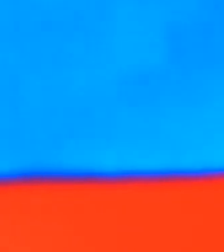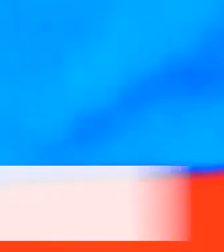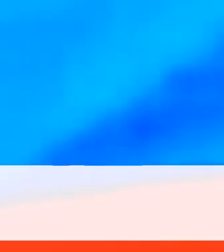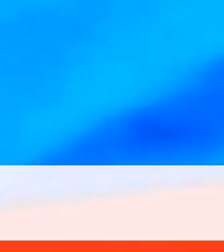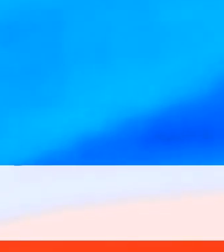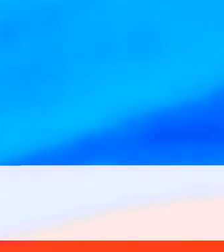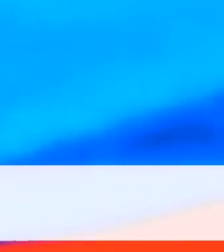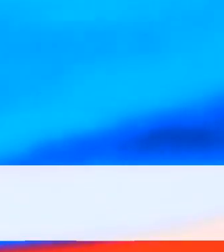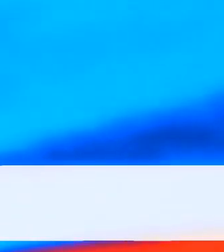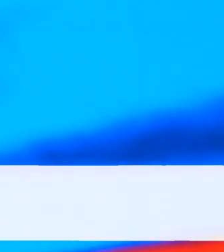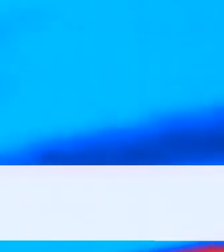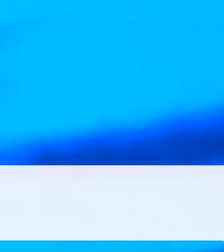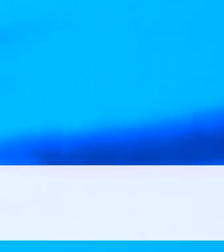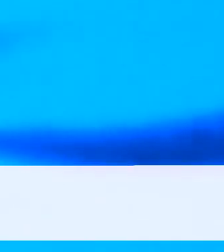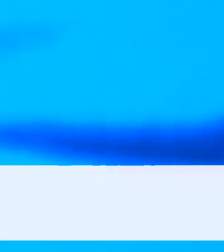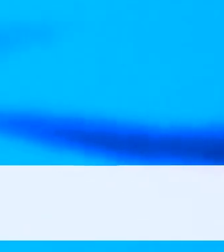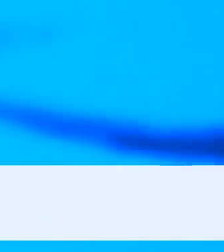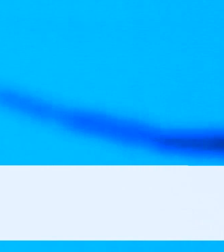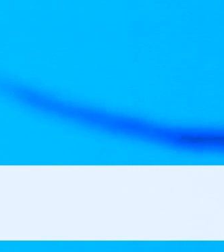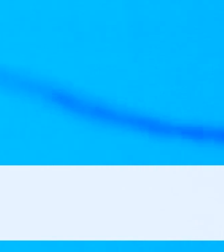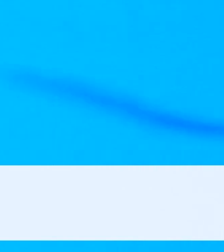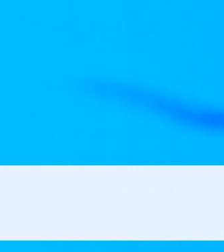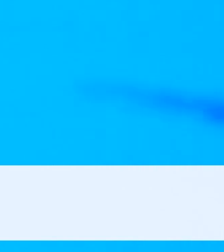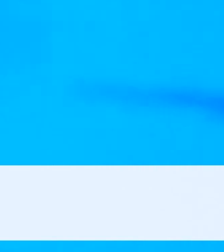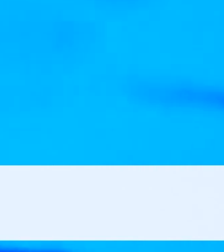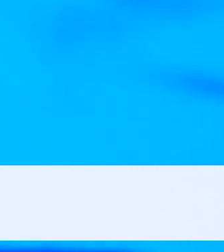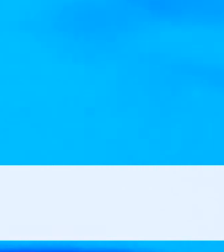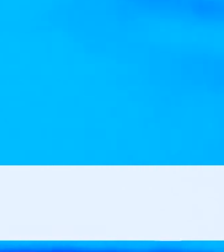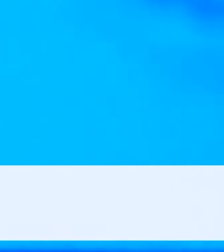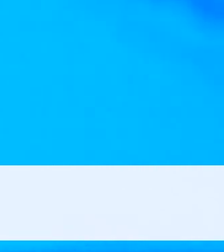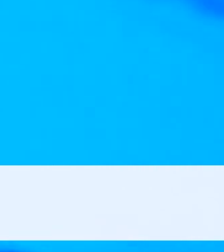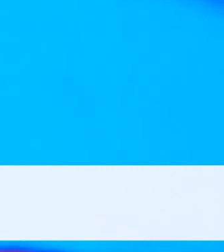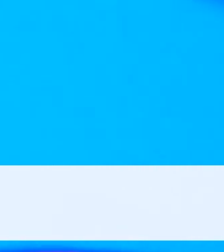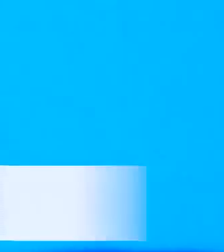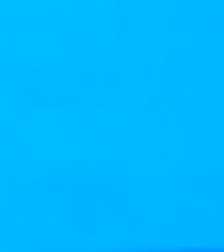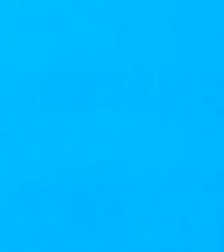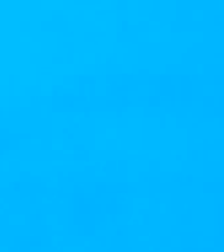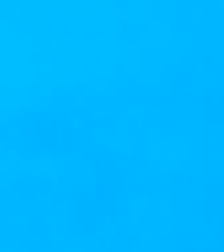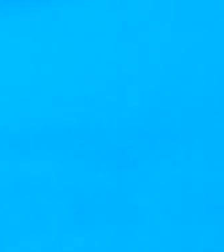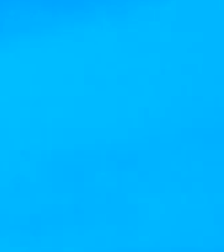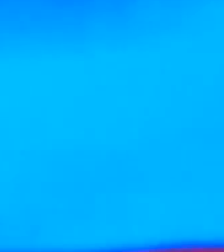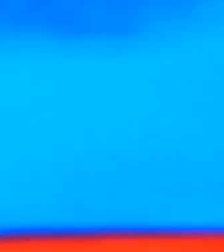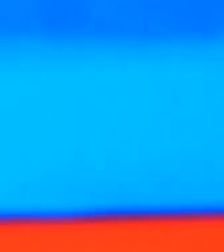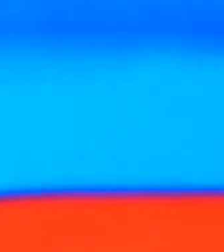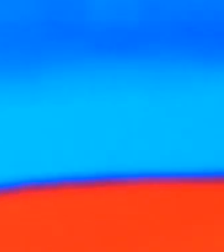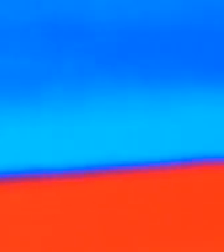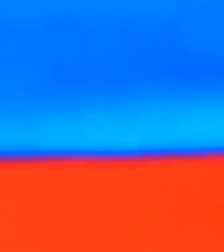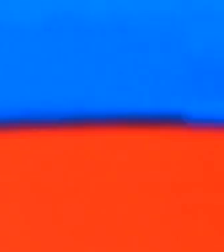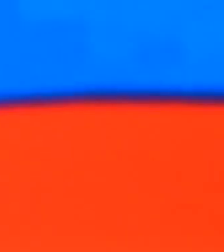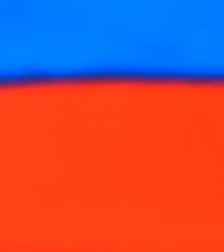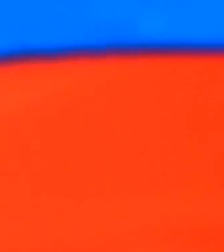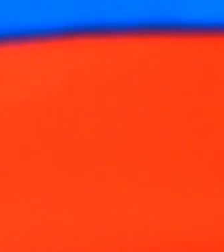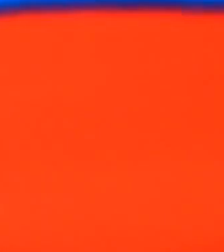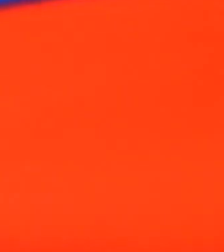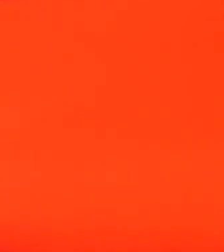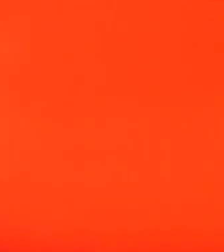боевые офицеры будут говорить вам о серьезных вещах, как выполнить приказ, как добиться